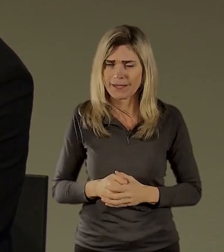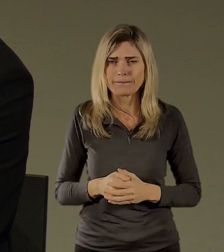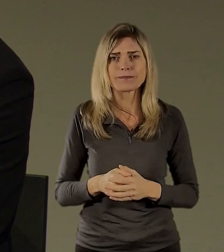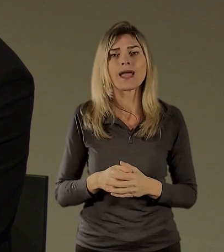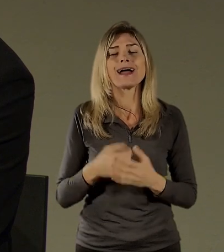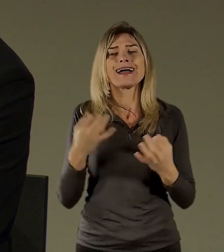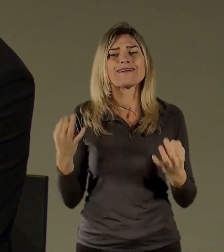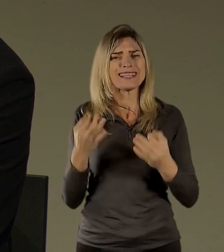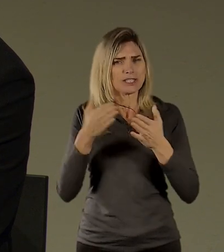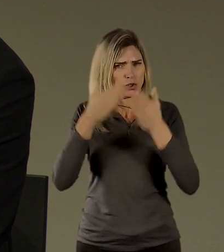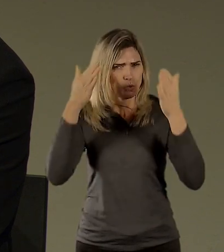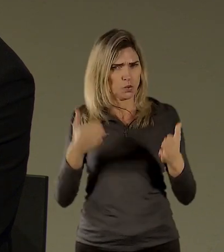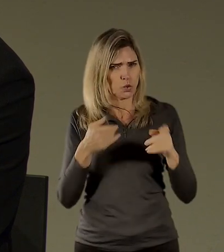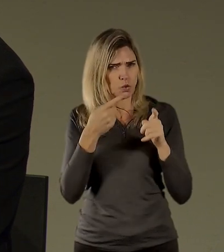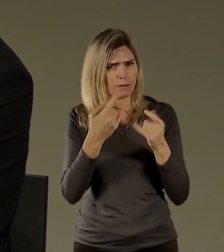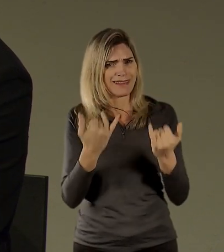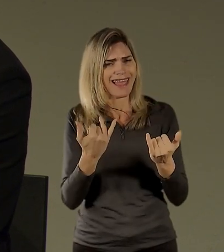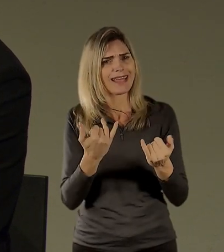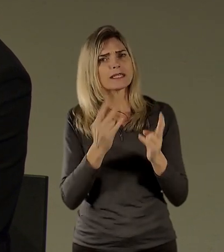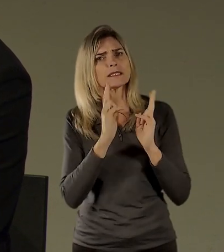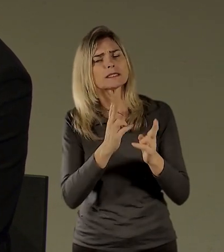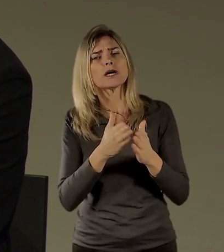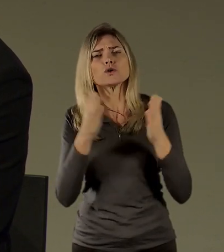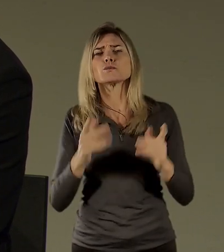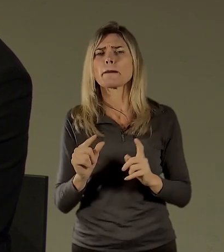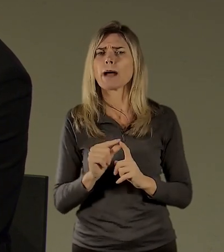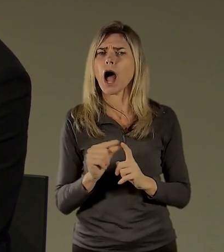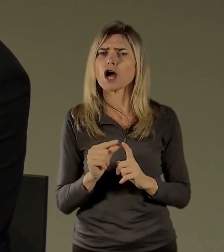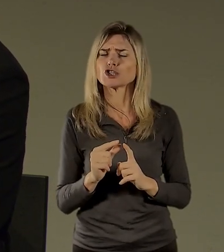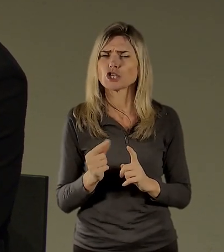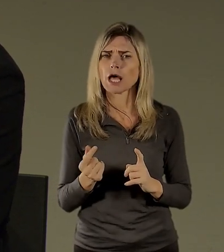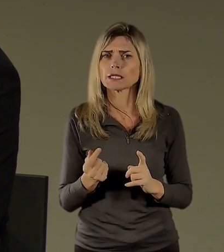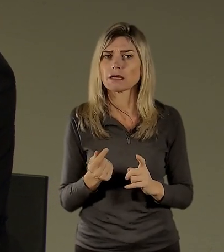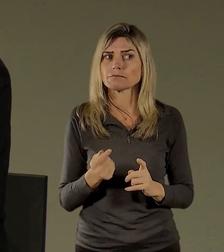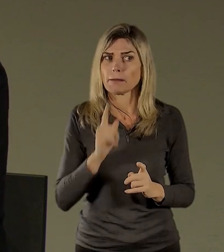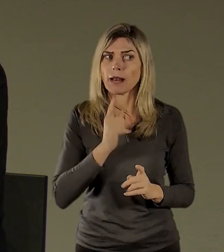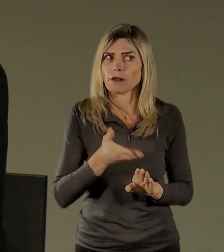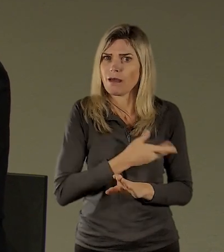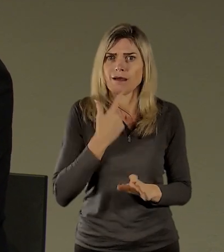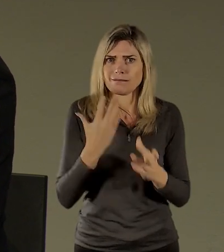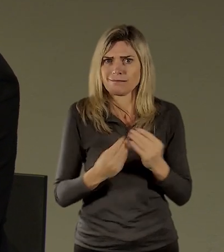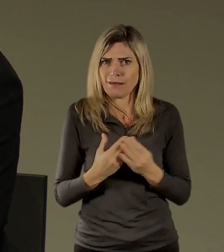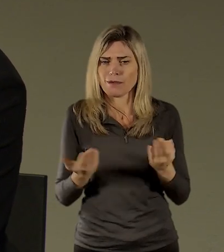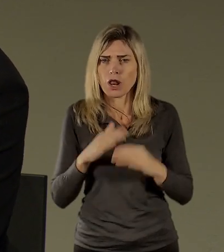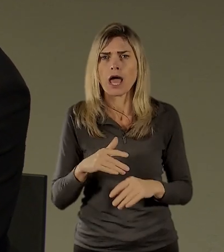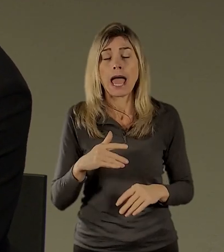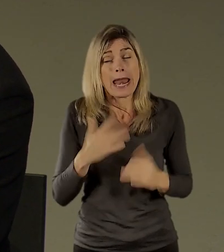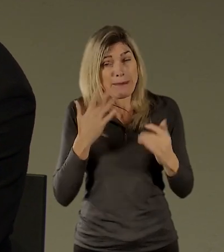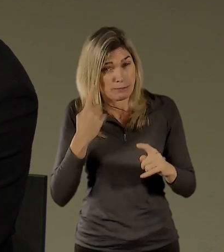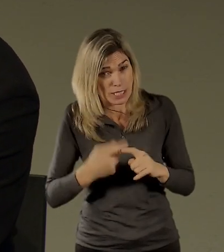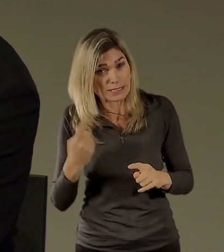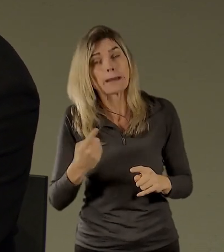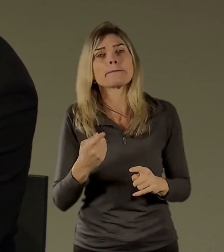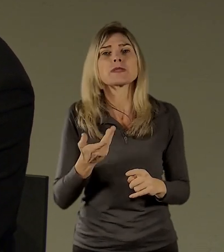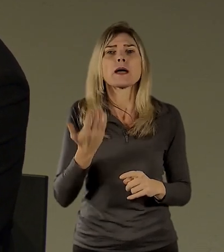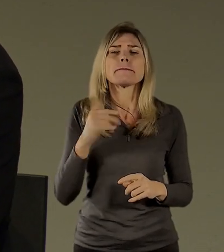objektu, tak dům pážat, toto možná nezazdělo, jestli se nepletu, tak to byl dům pážat pánů